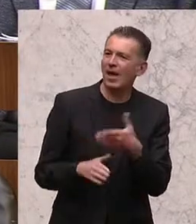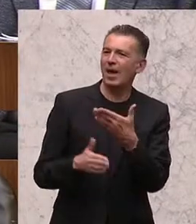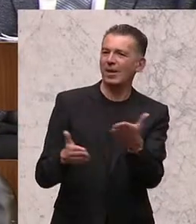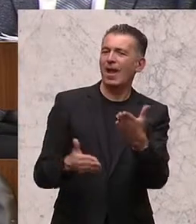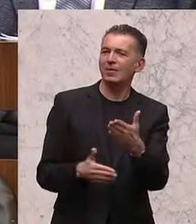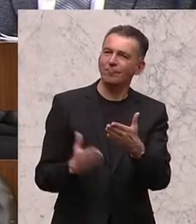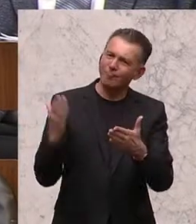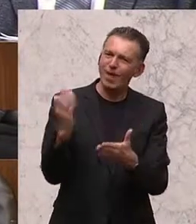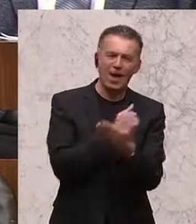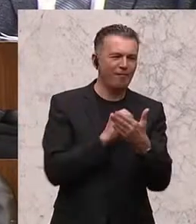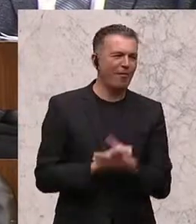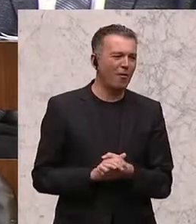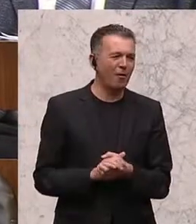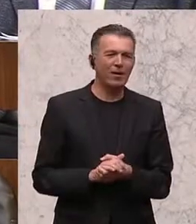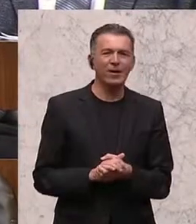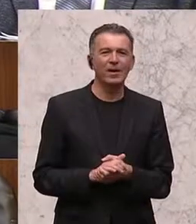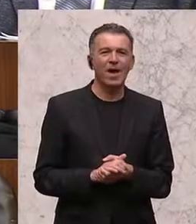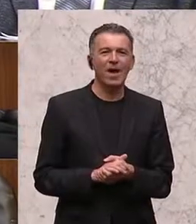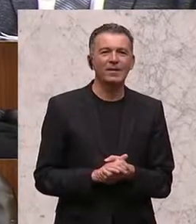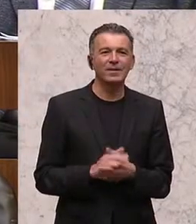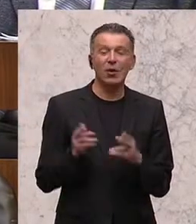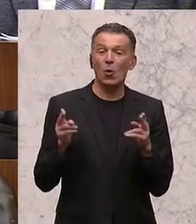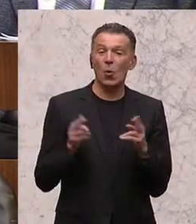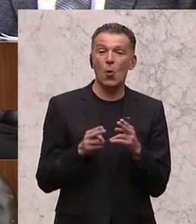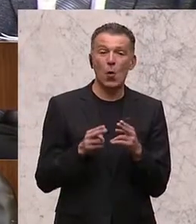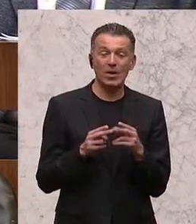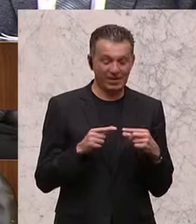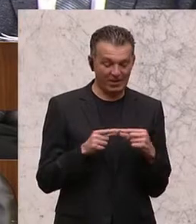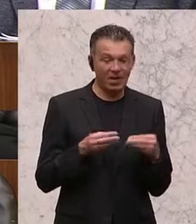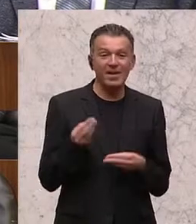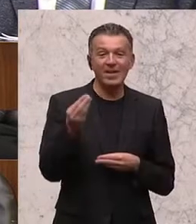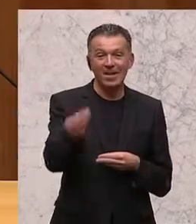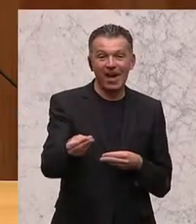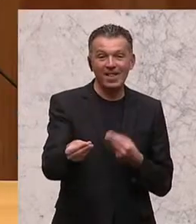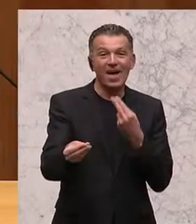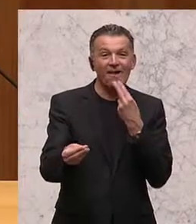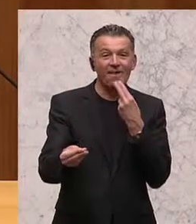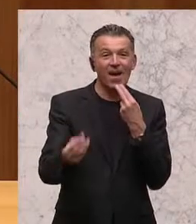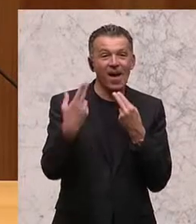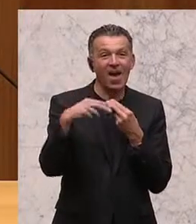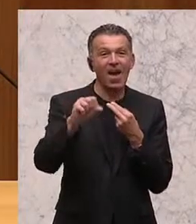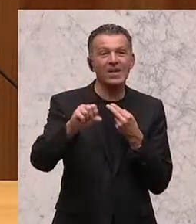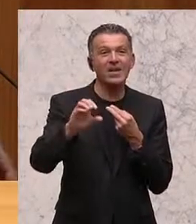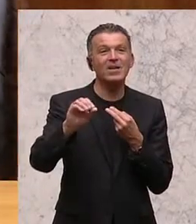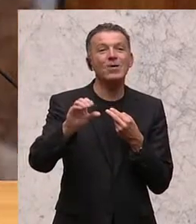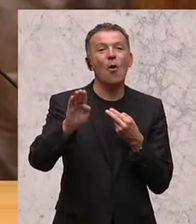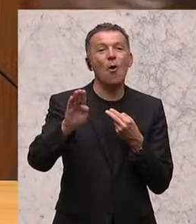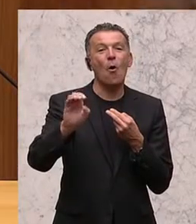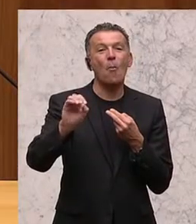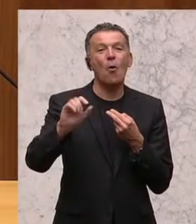abgeschossen. Die Visitenkarte kurz wird der Sobotka sein und dann gute Nacht für die ÖVP.